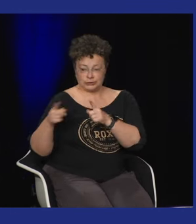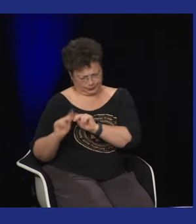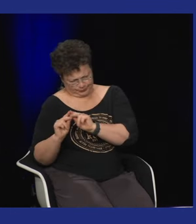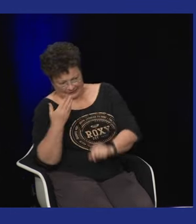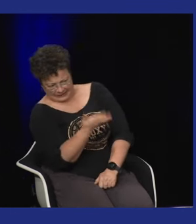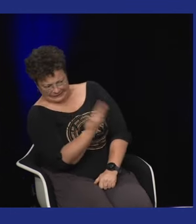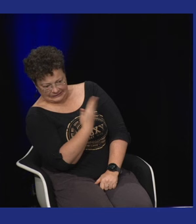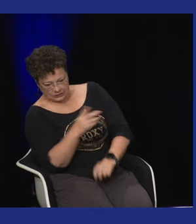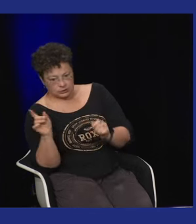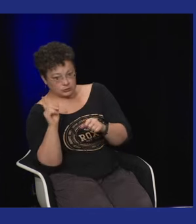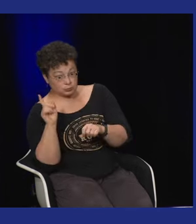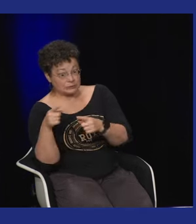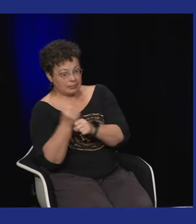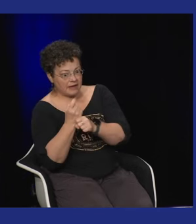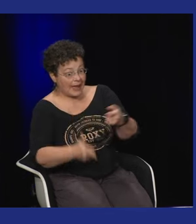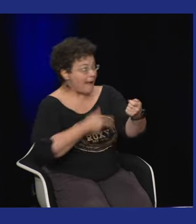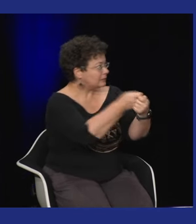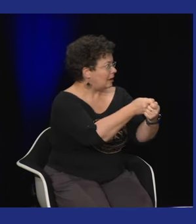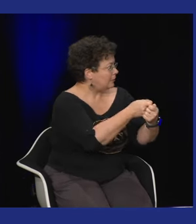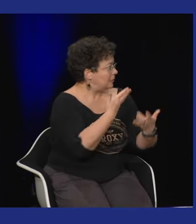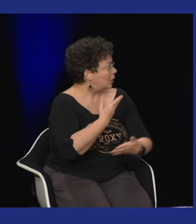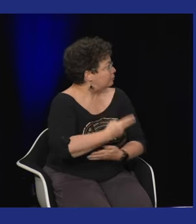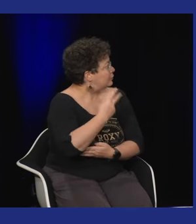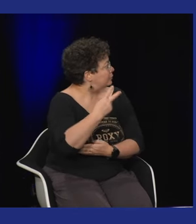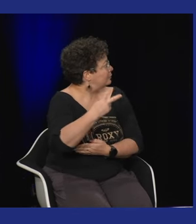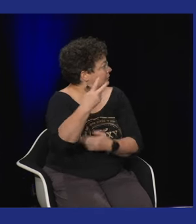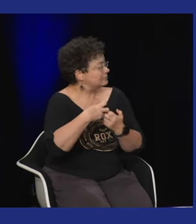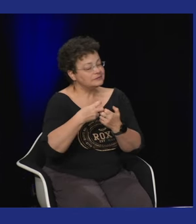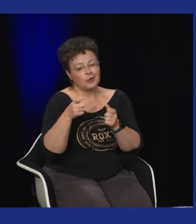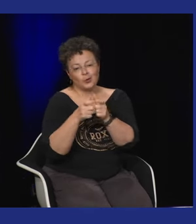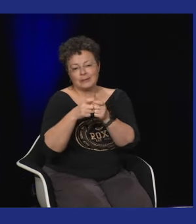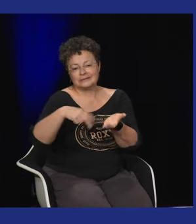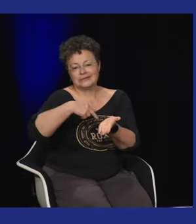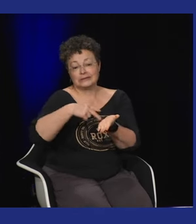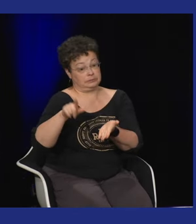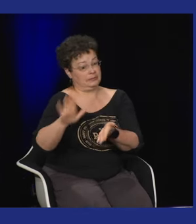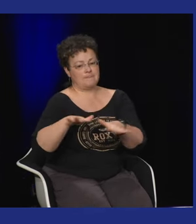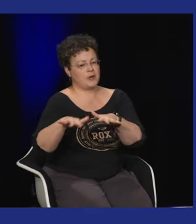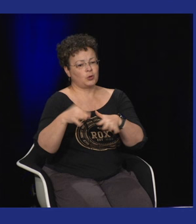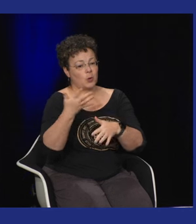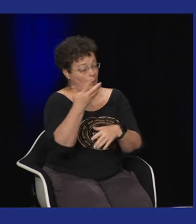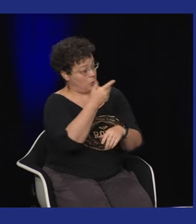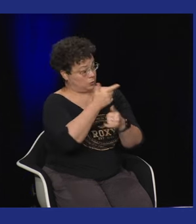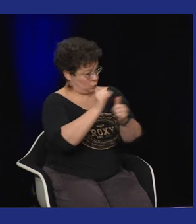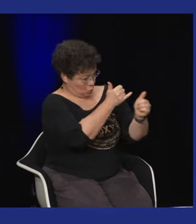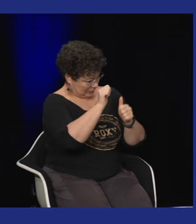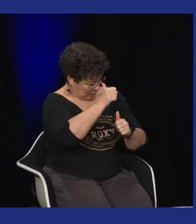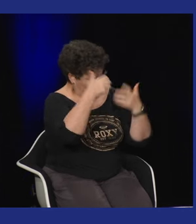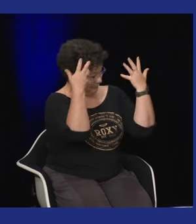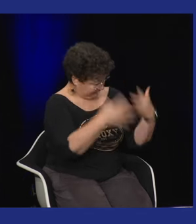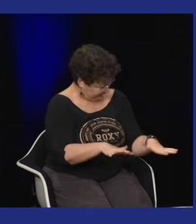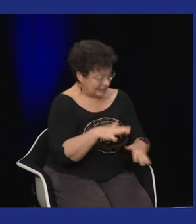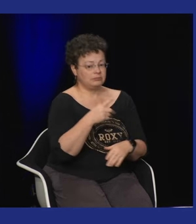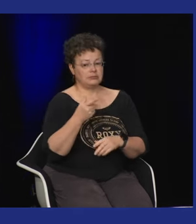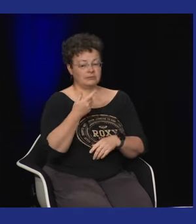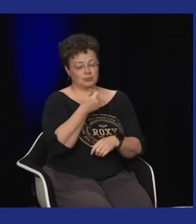-y jouer et la musique s'adapte au travail des comédiens et plus l'inverse et ça c'est des